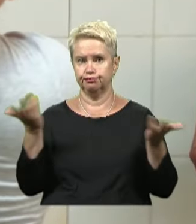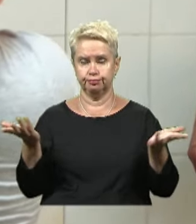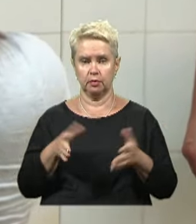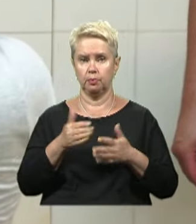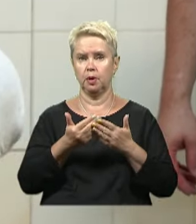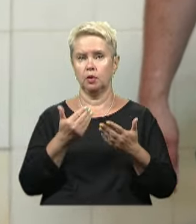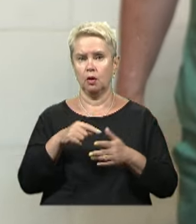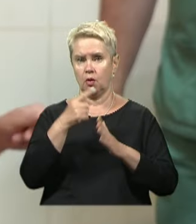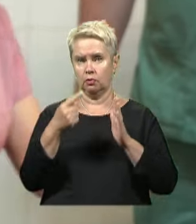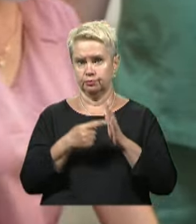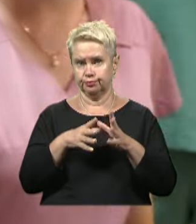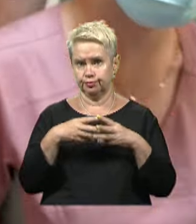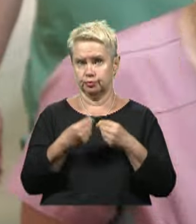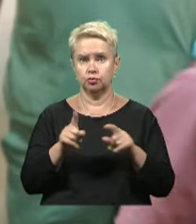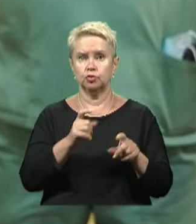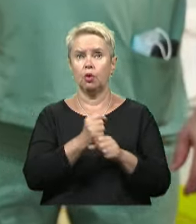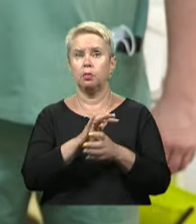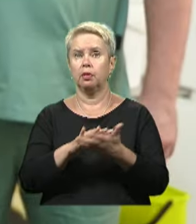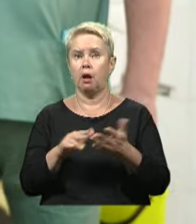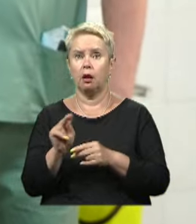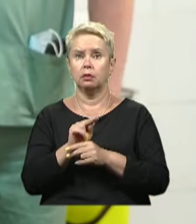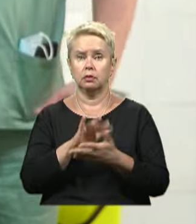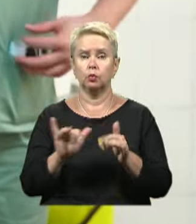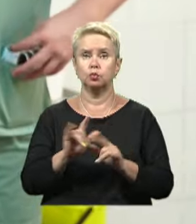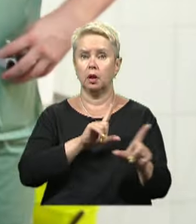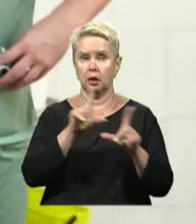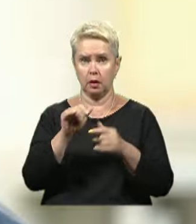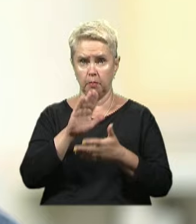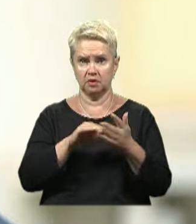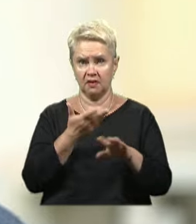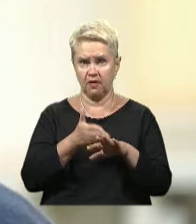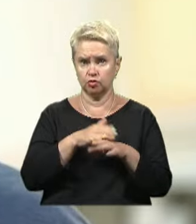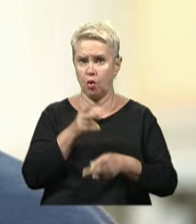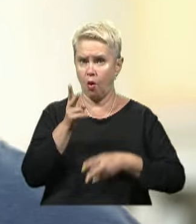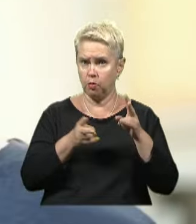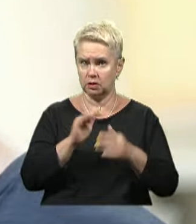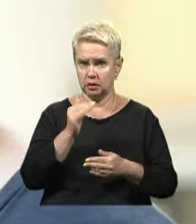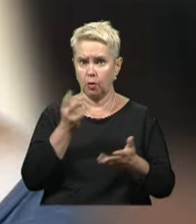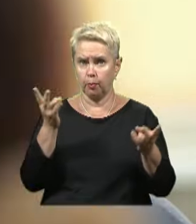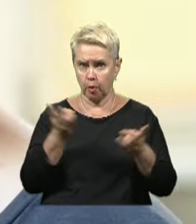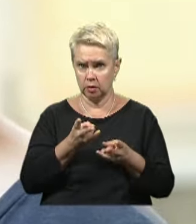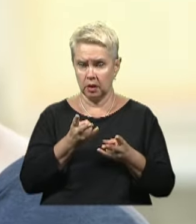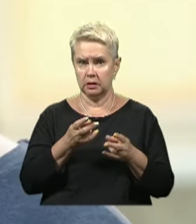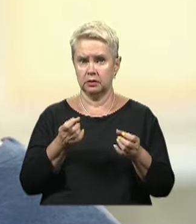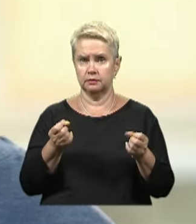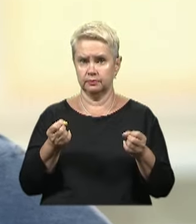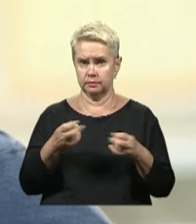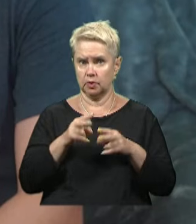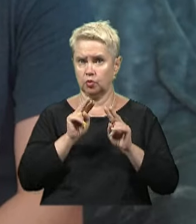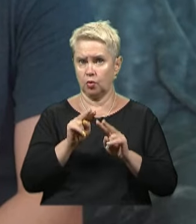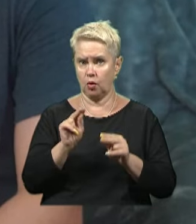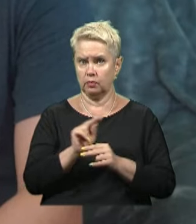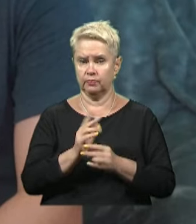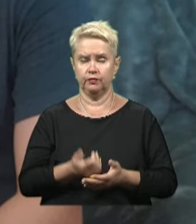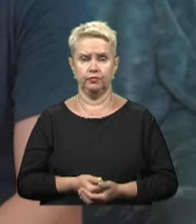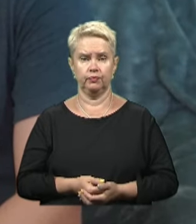родиною одразу постало питання, що робити далі і куди їхати. Бо після важкої операції дитина потребувала спеціфічного догляду.